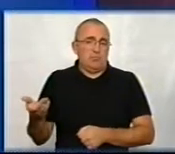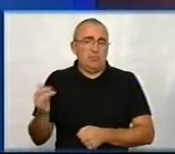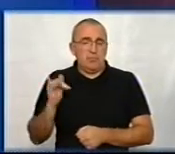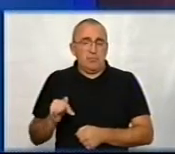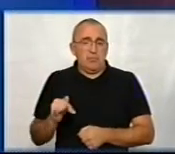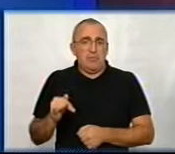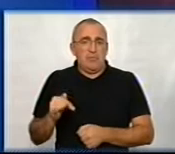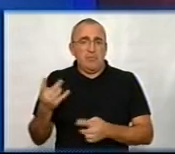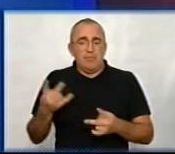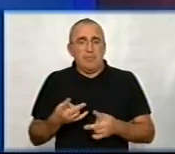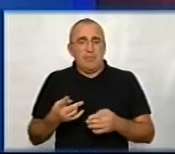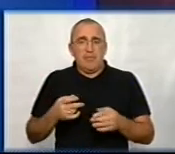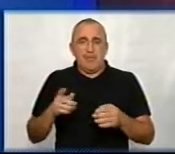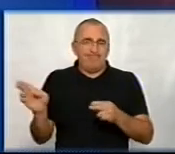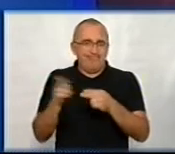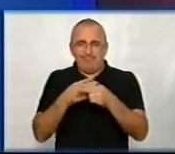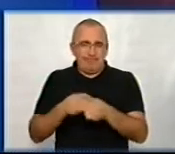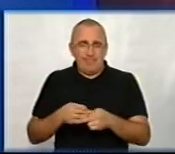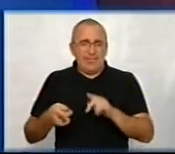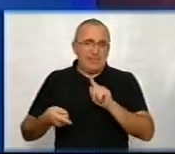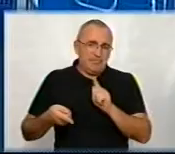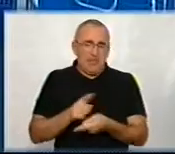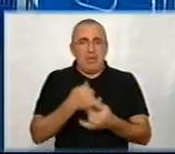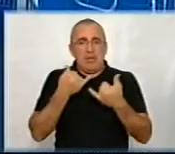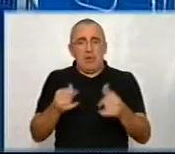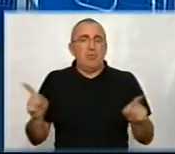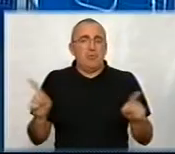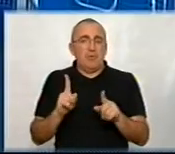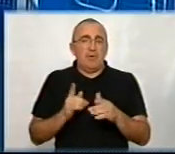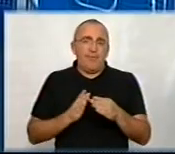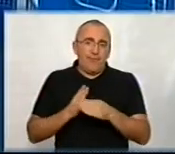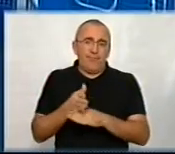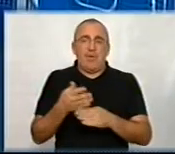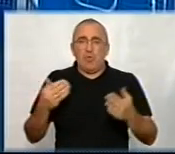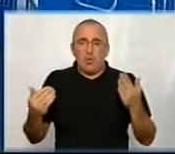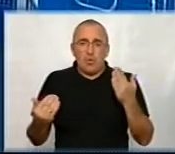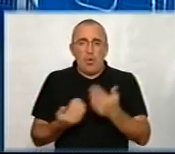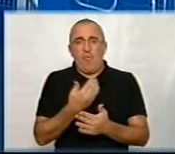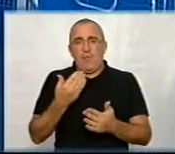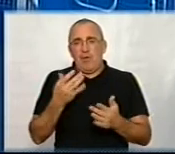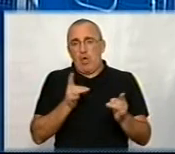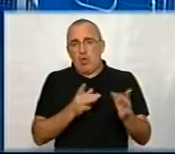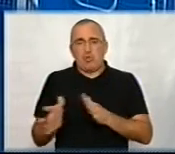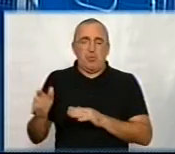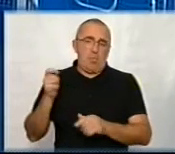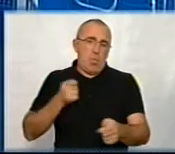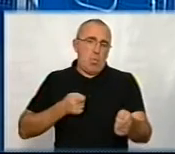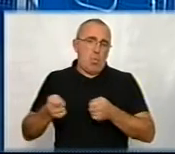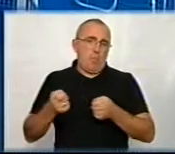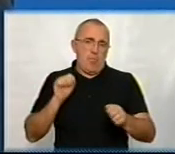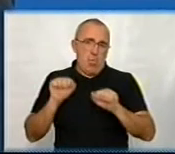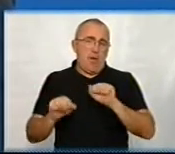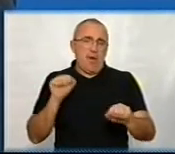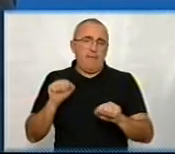і перманентно треба перетряхувати, як кажуть, змінювати для того, щоб вийти на якийсь оптимальний режим управління. Тому що якщо ми